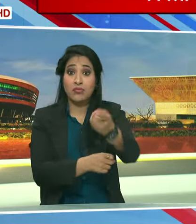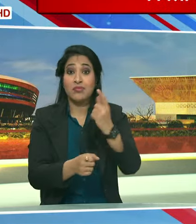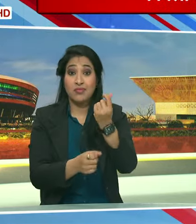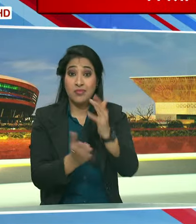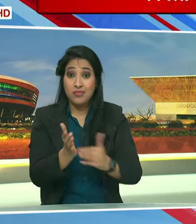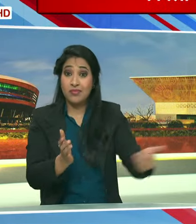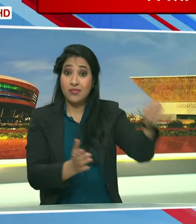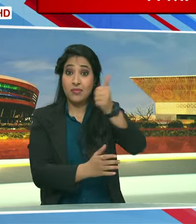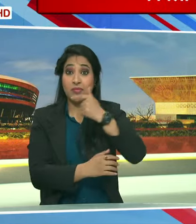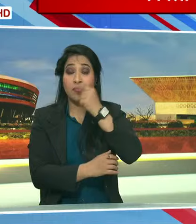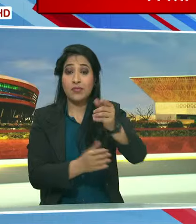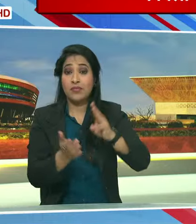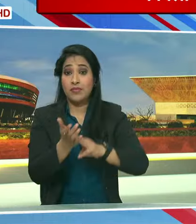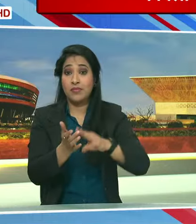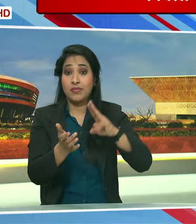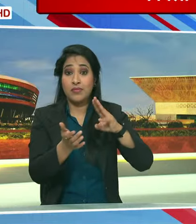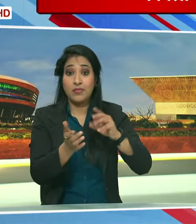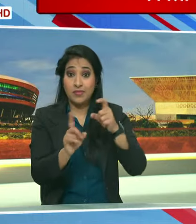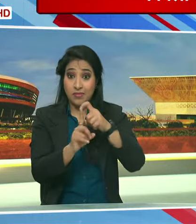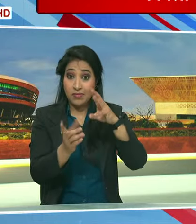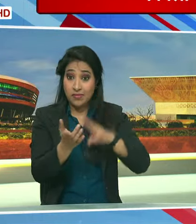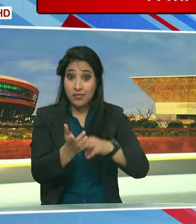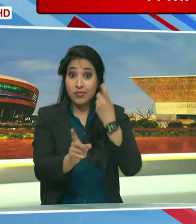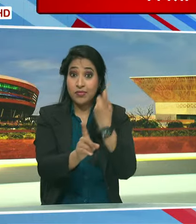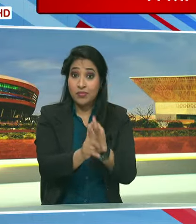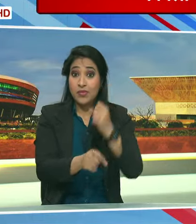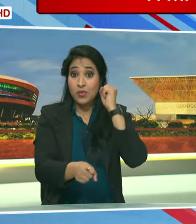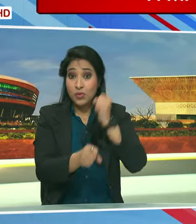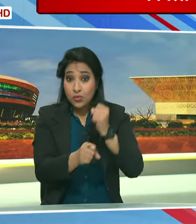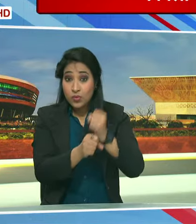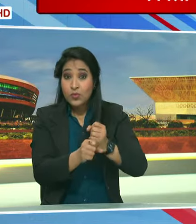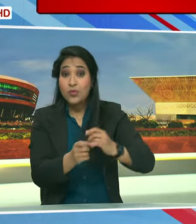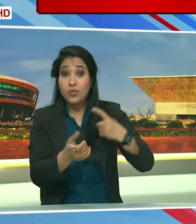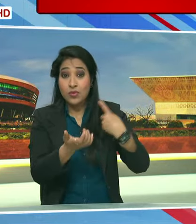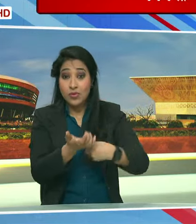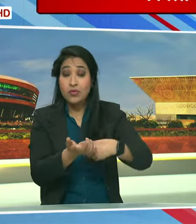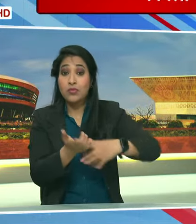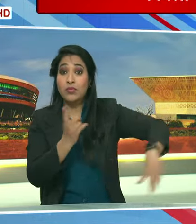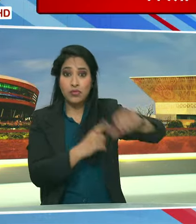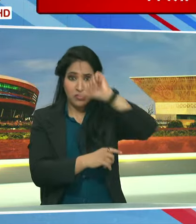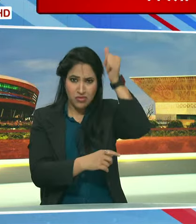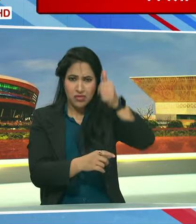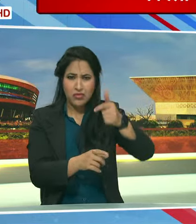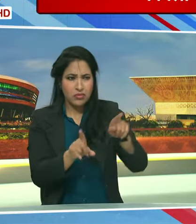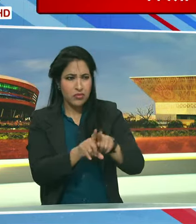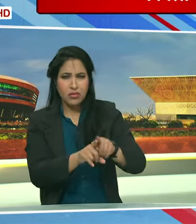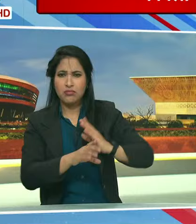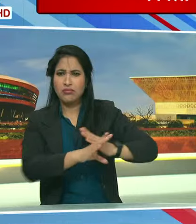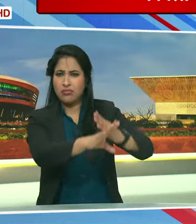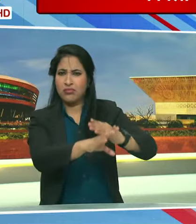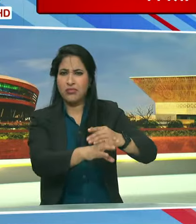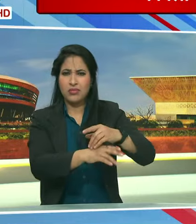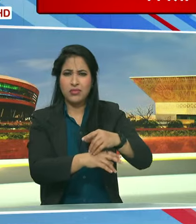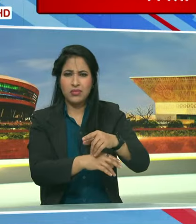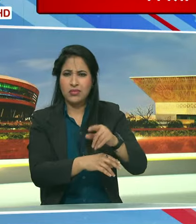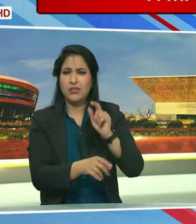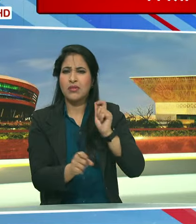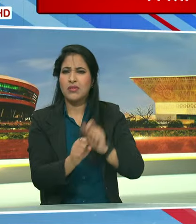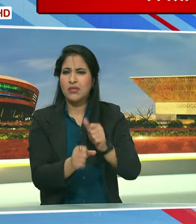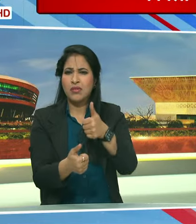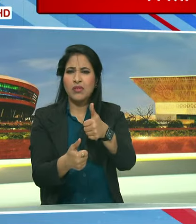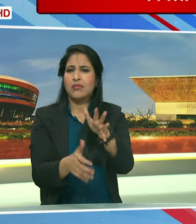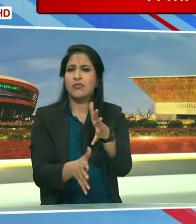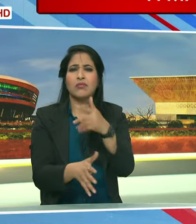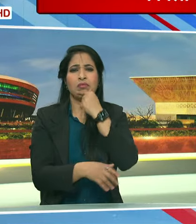लिखा कि वो डियम के, राज्य सरकार के, इस हिंदू विरोधी, घ्रनित कारवाई की कड़ी